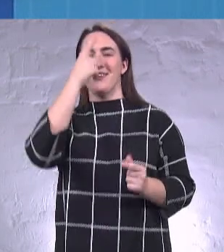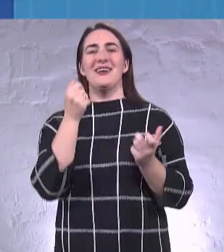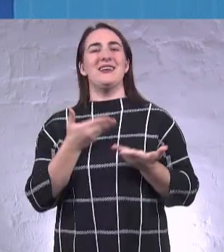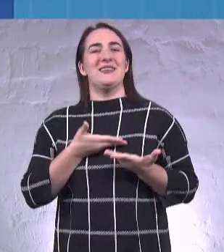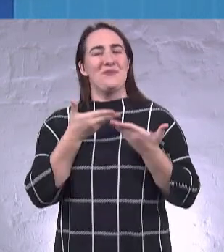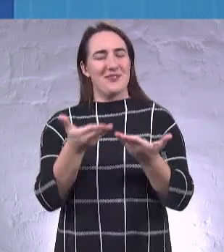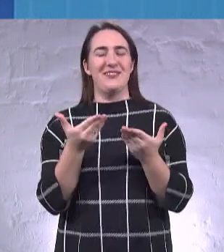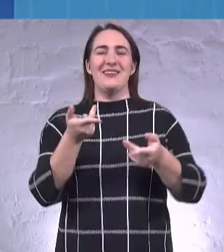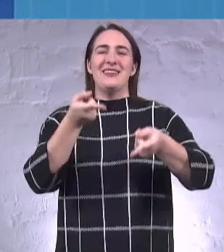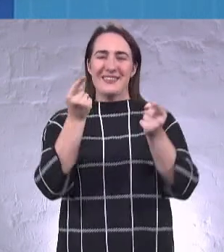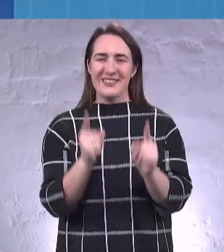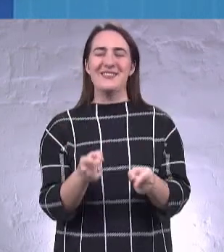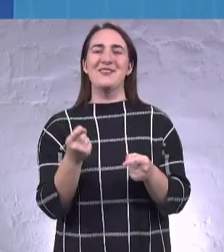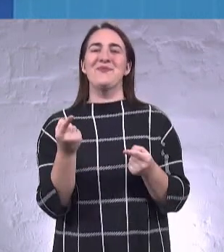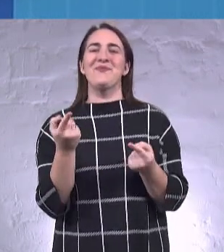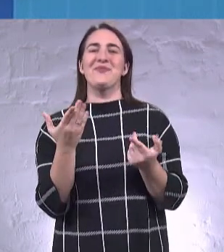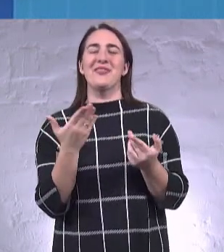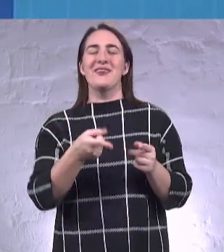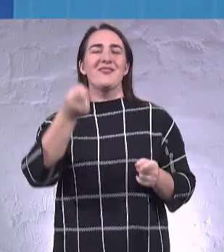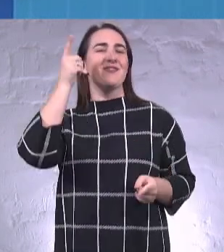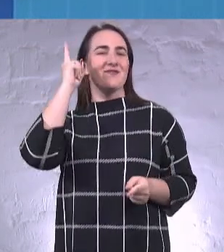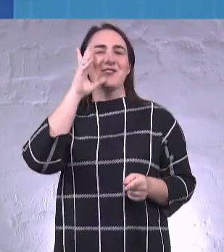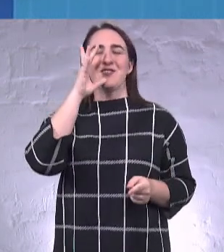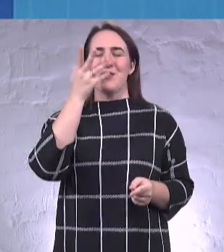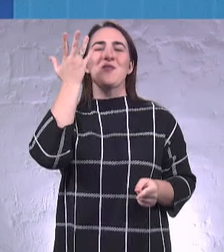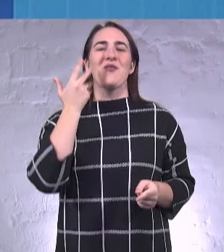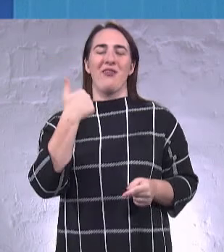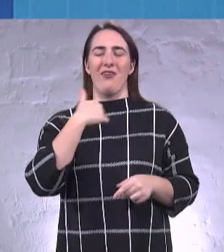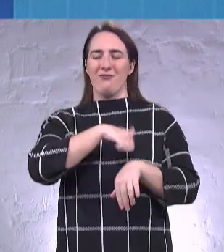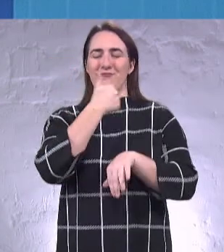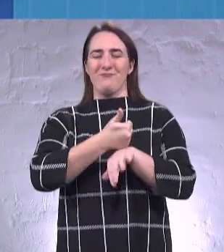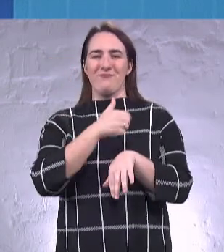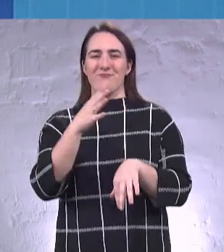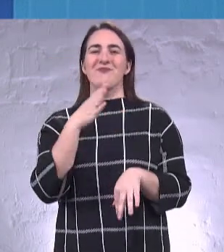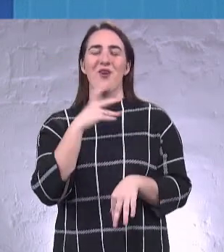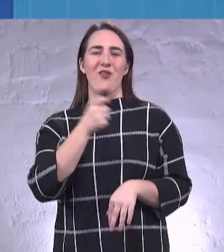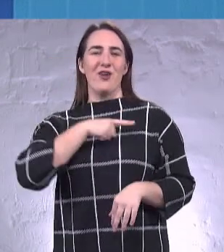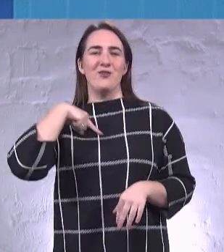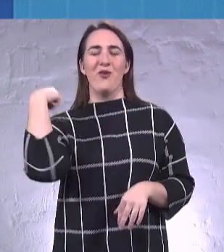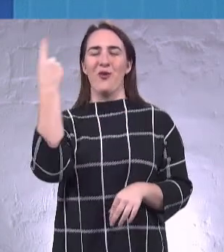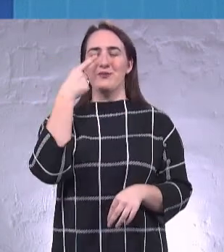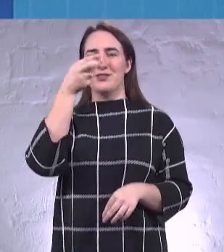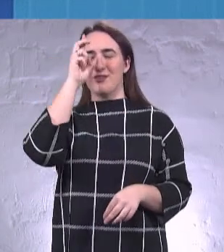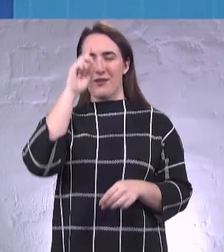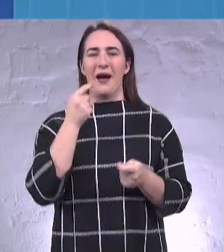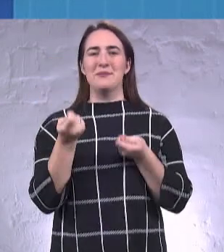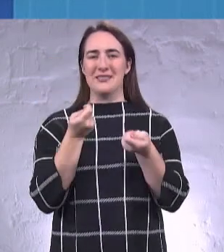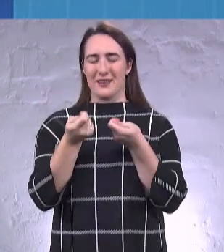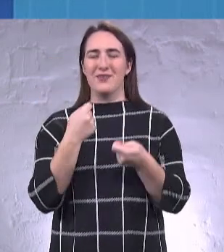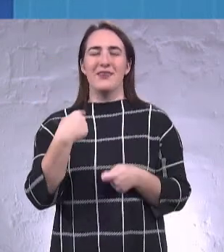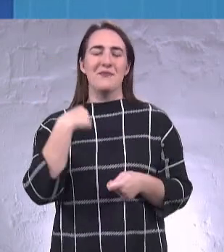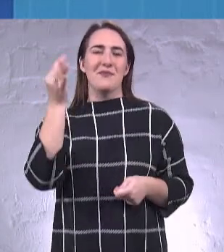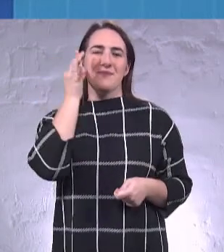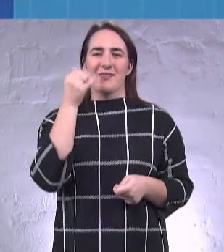дійсно, в ті часи, коли я очолював Одеську обласну державну адміністрацію, я пам'ятаю, наскільки